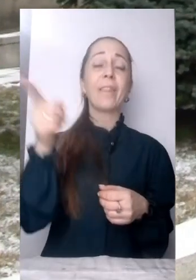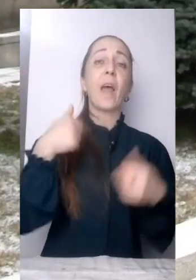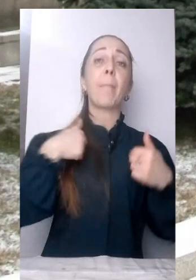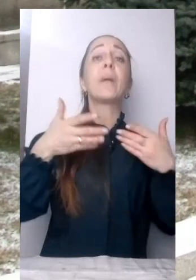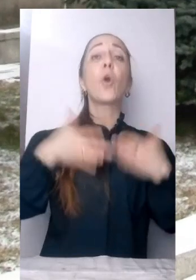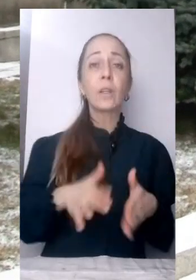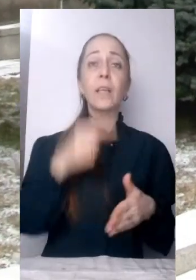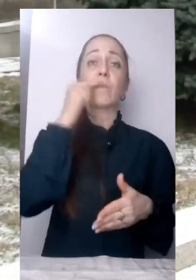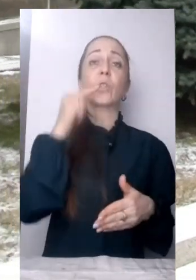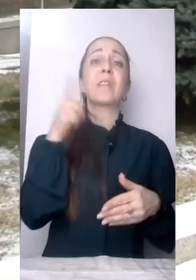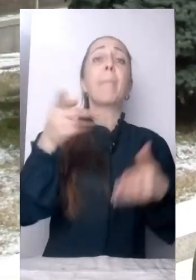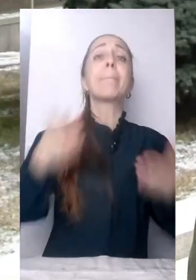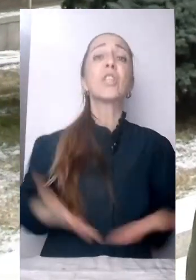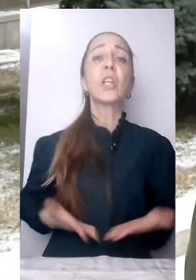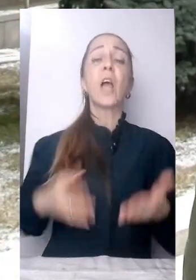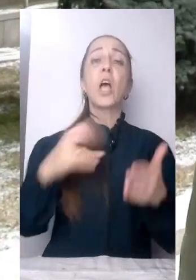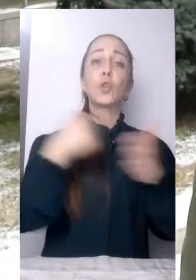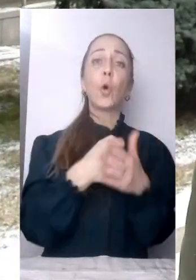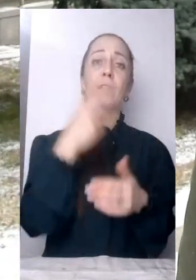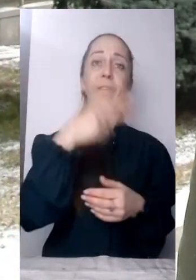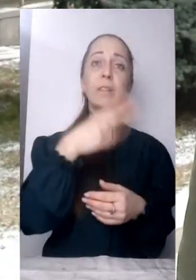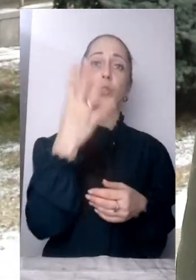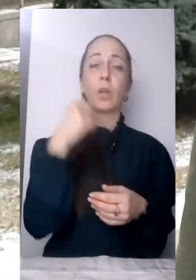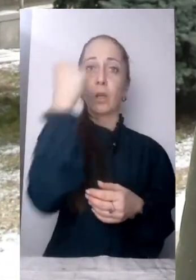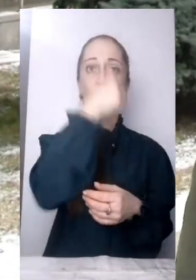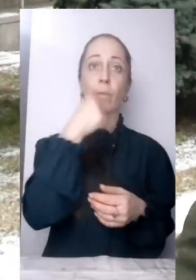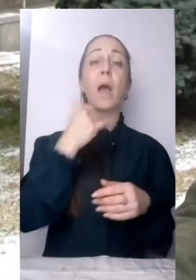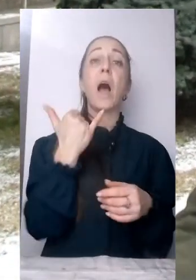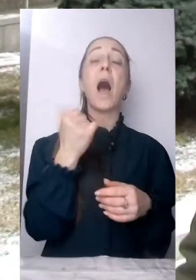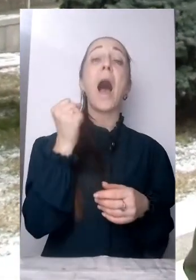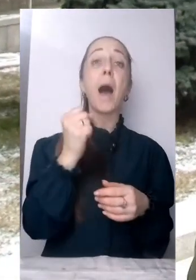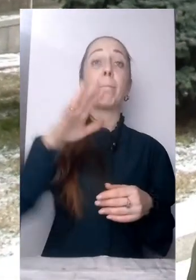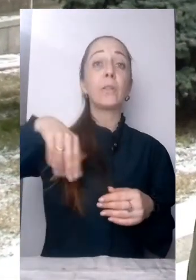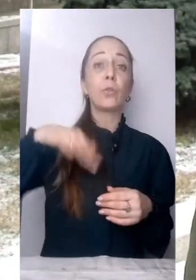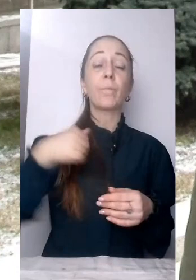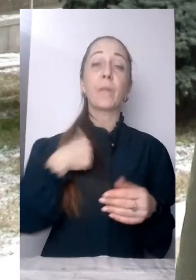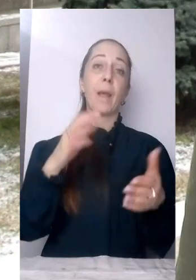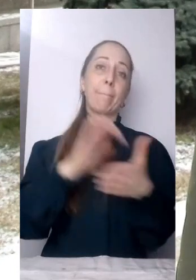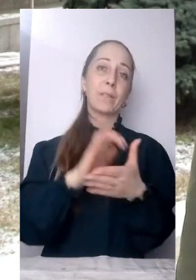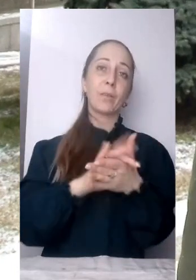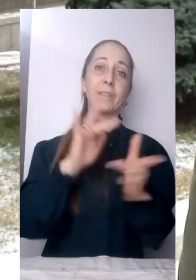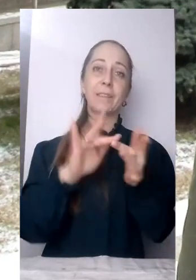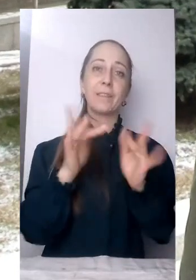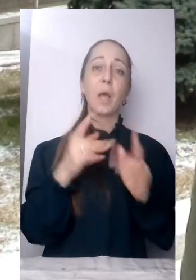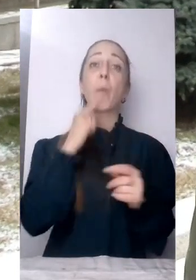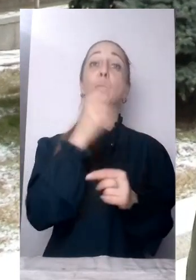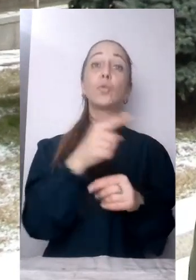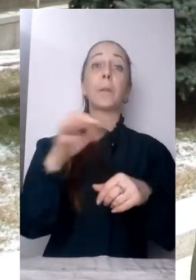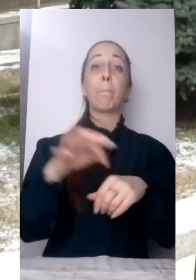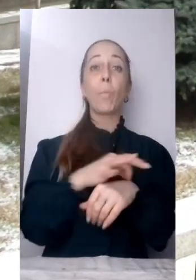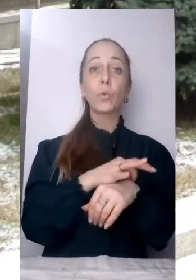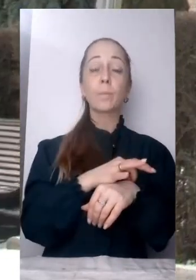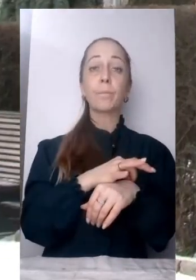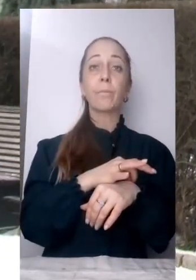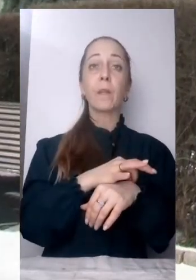24 років. Потім в контакті я познайомилася зі своїм майбутнішим супругом і вирішила